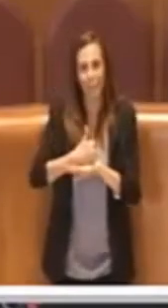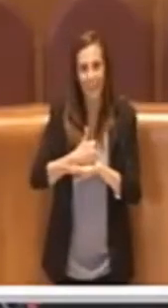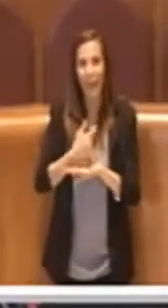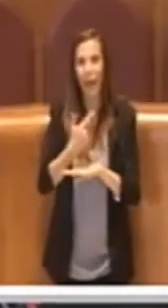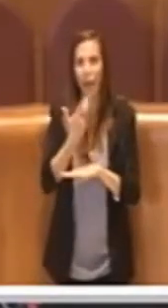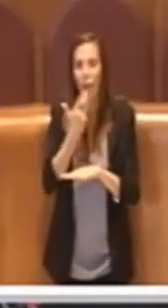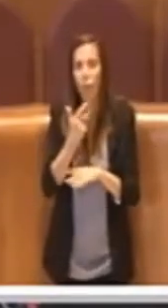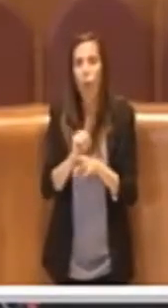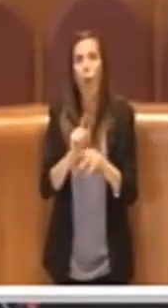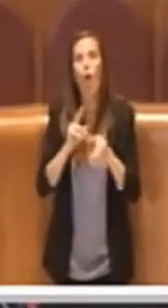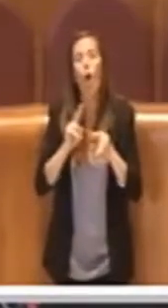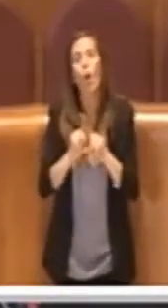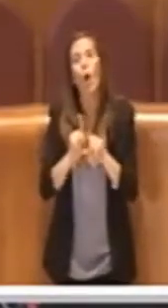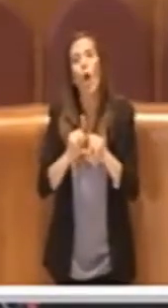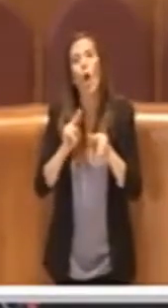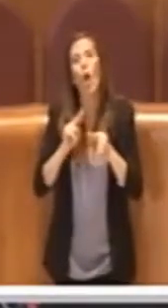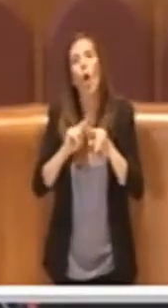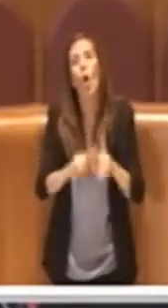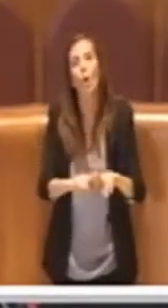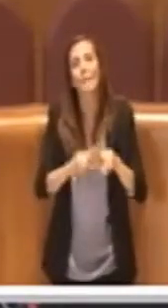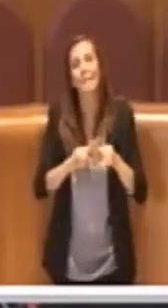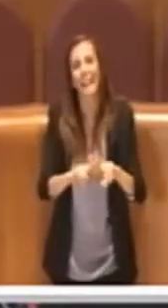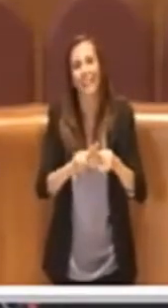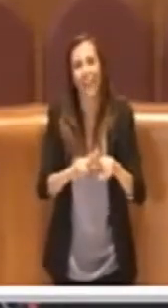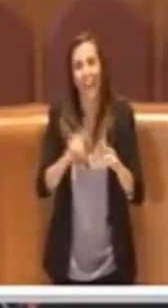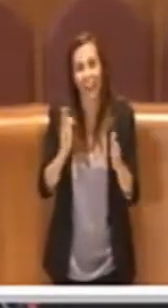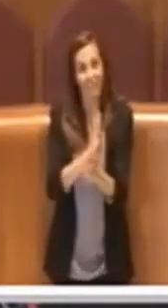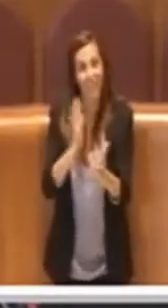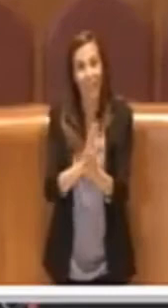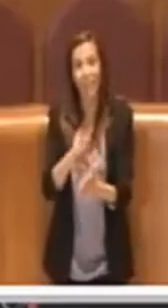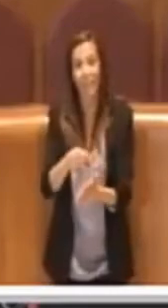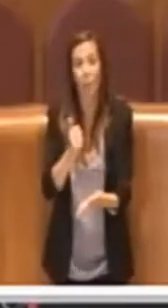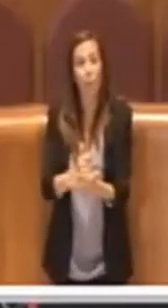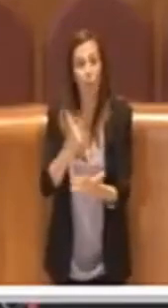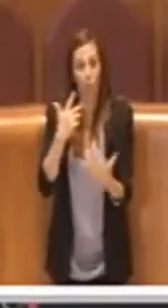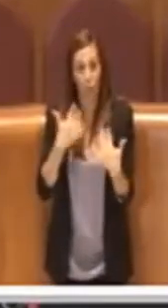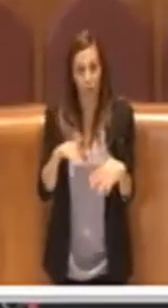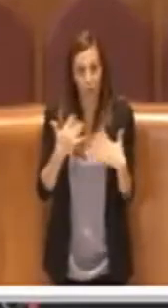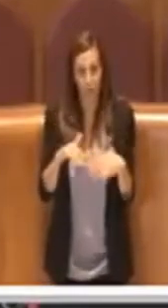festa tradizionale, questa festa importante, deve intervenire